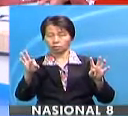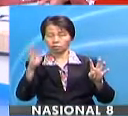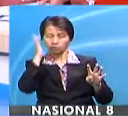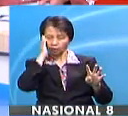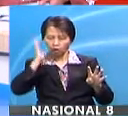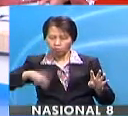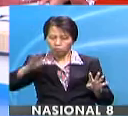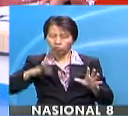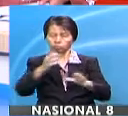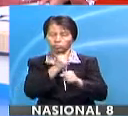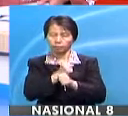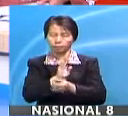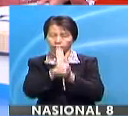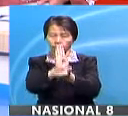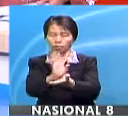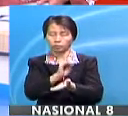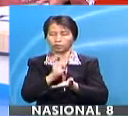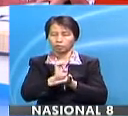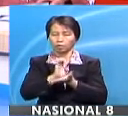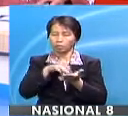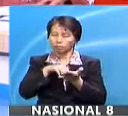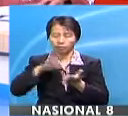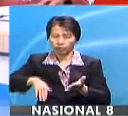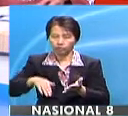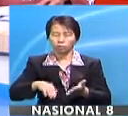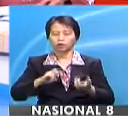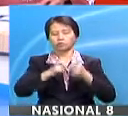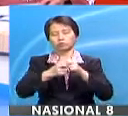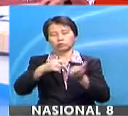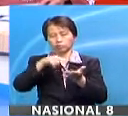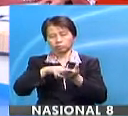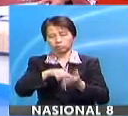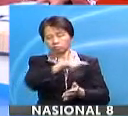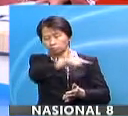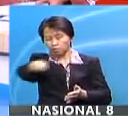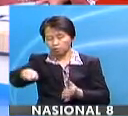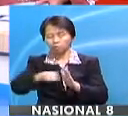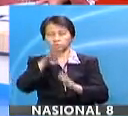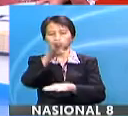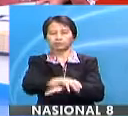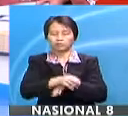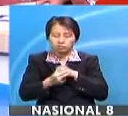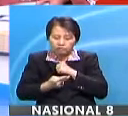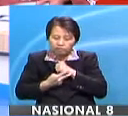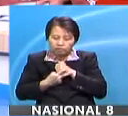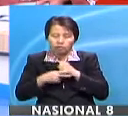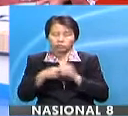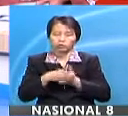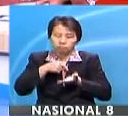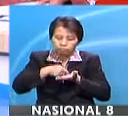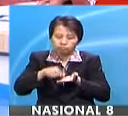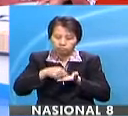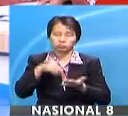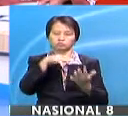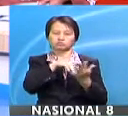belum mendapat beasiswa serta allowance pengajian. Masalah itu menyebabkan mereka terpaksa berjimat dalam urusan perbelanjaan